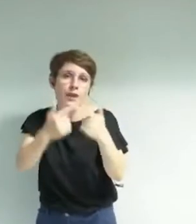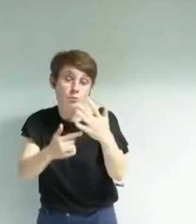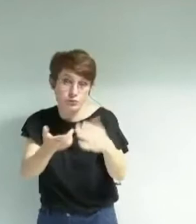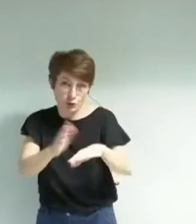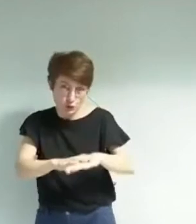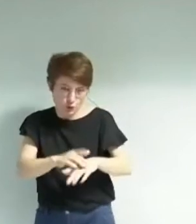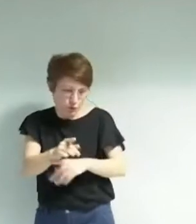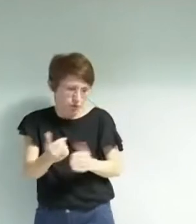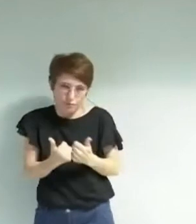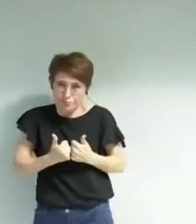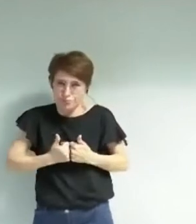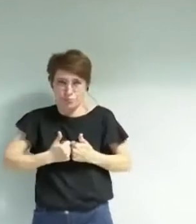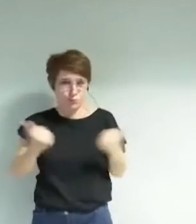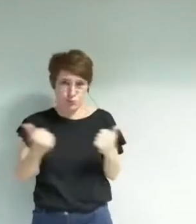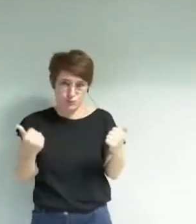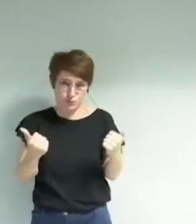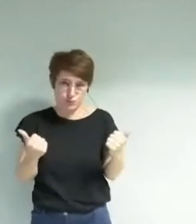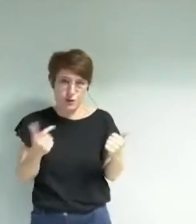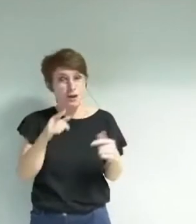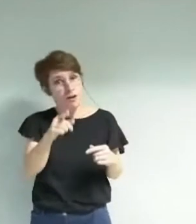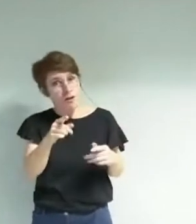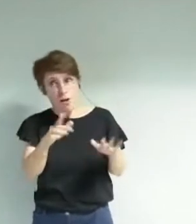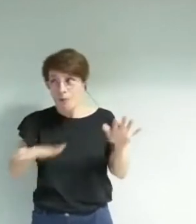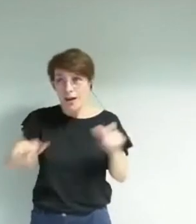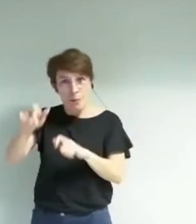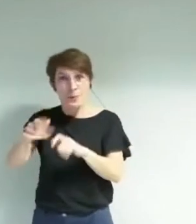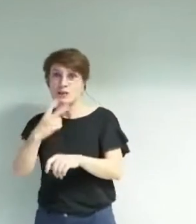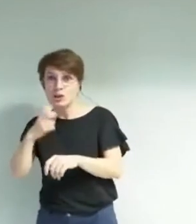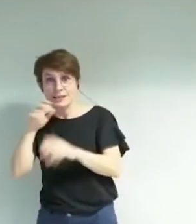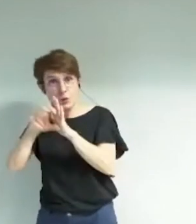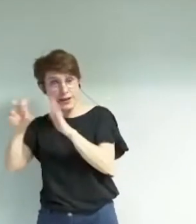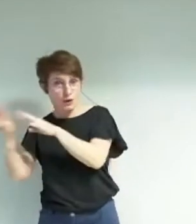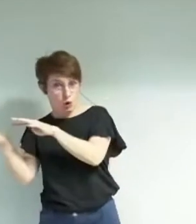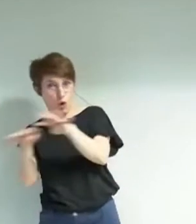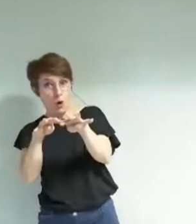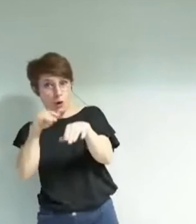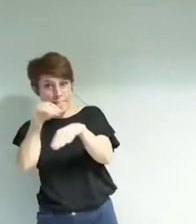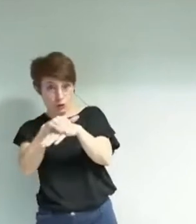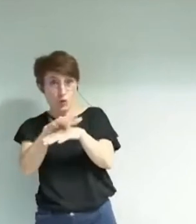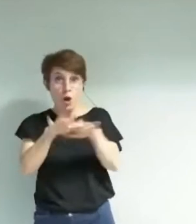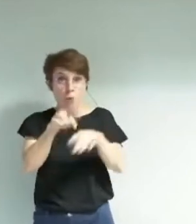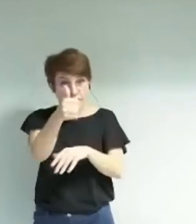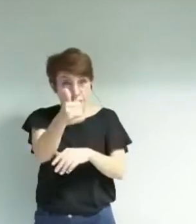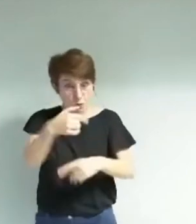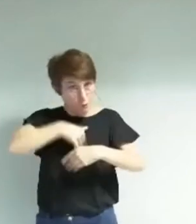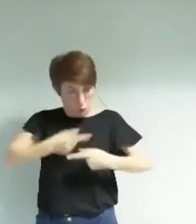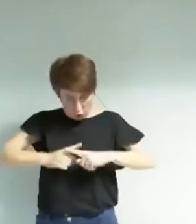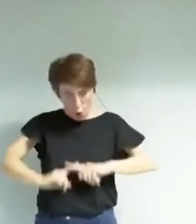entre ce que vous dites et ce que vous laissez entendre aux grenoblois qui nous regardent et ce dont peut-être vous êtes certainement convaincu, ce qui est plus inquiétant,